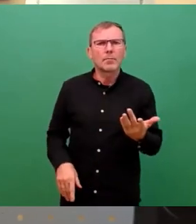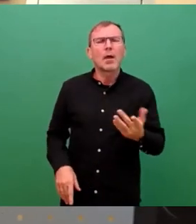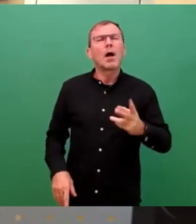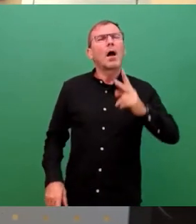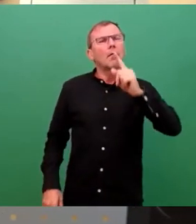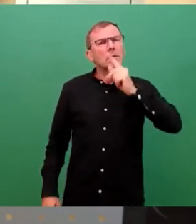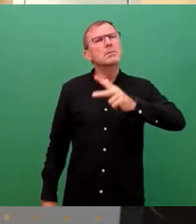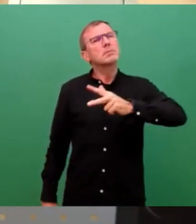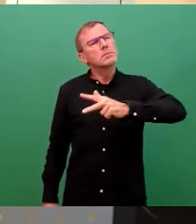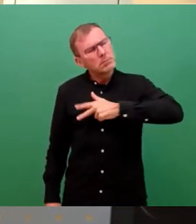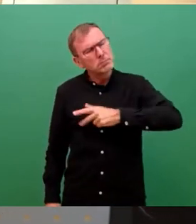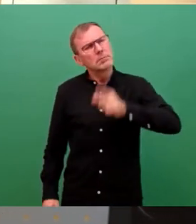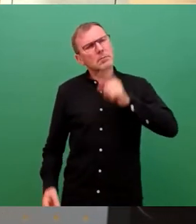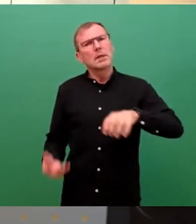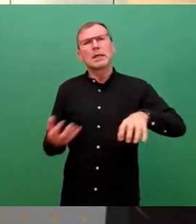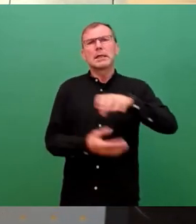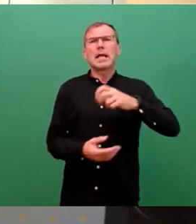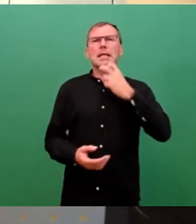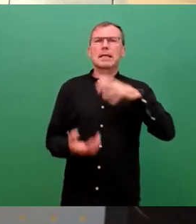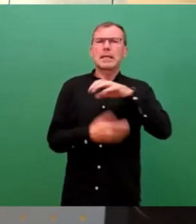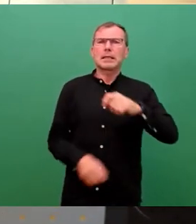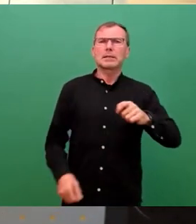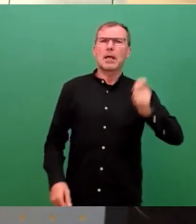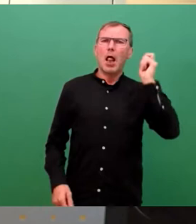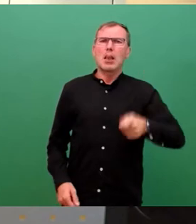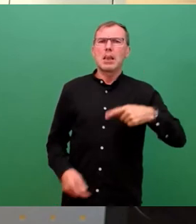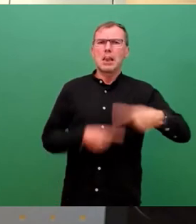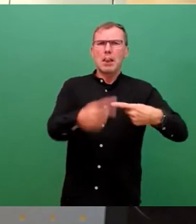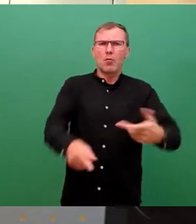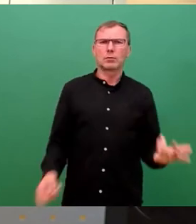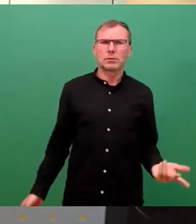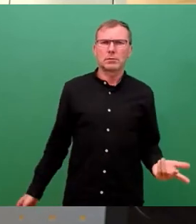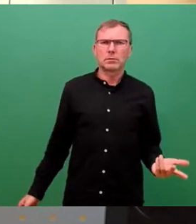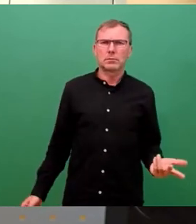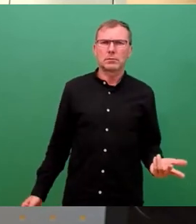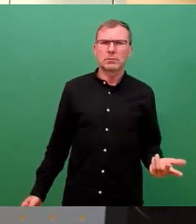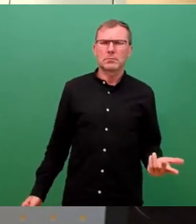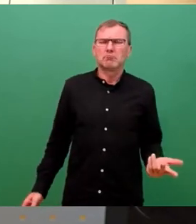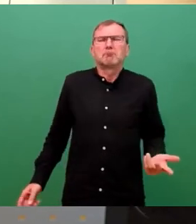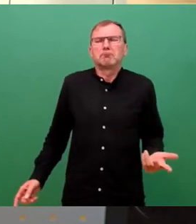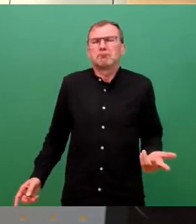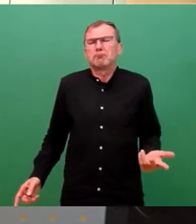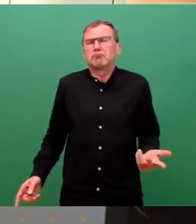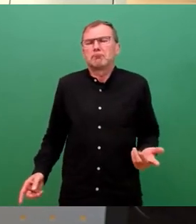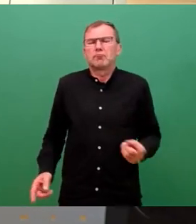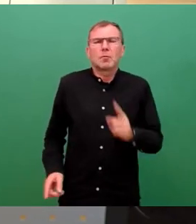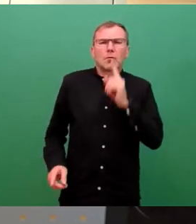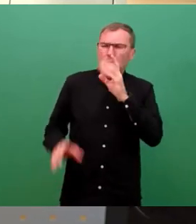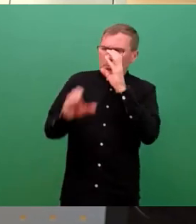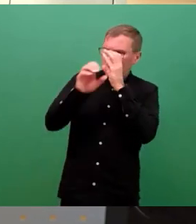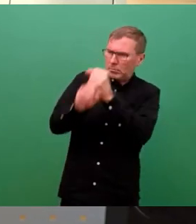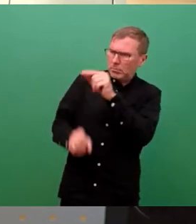die Krise, die Energiekrise gewonnen, begonnen hat, ist nicht ausschließlich mit